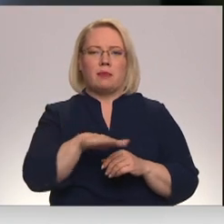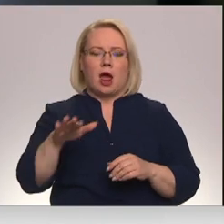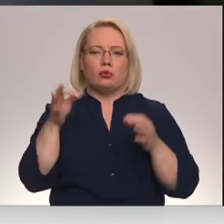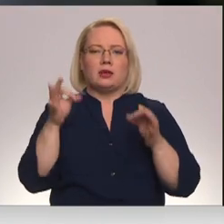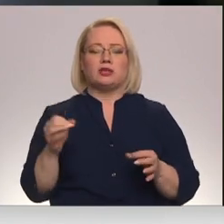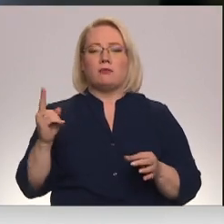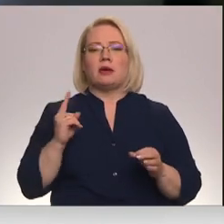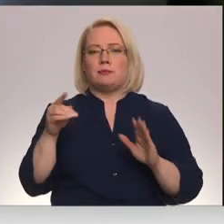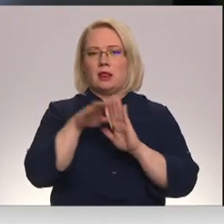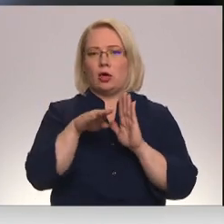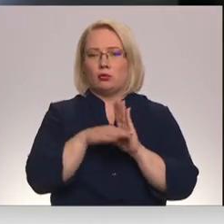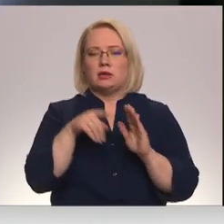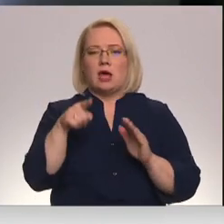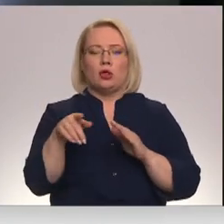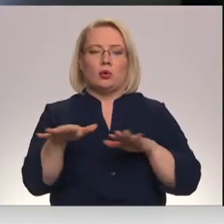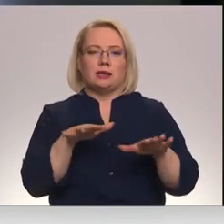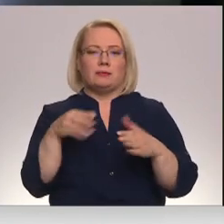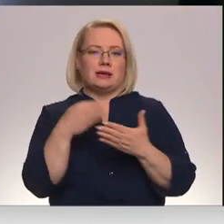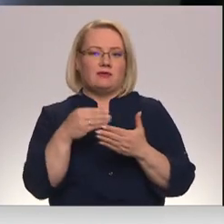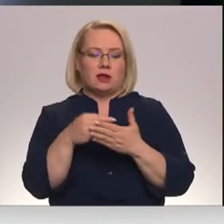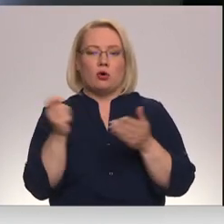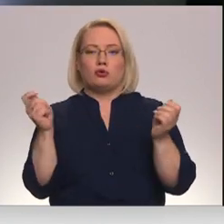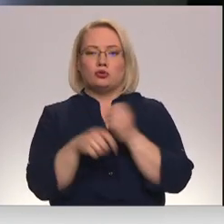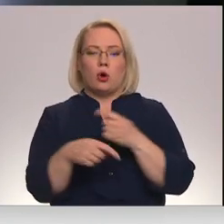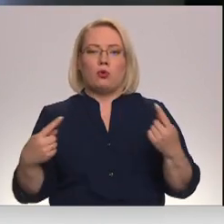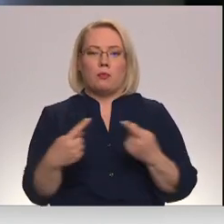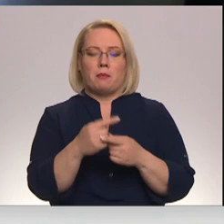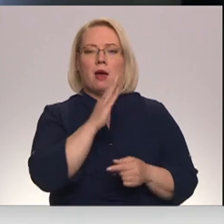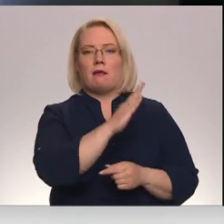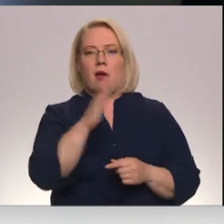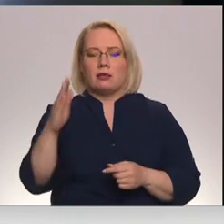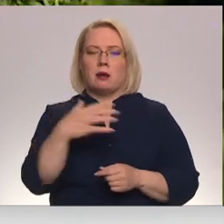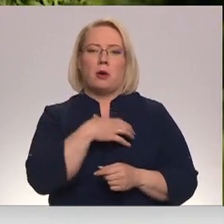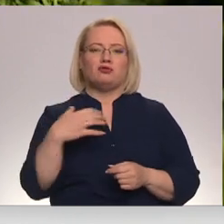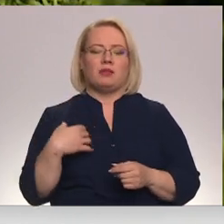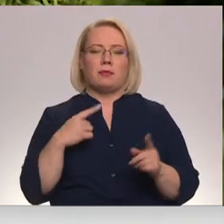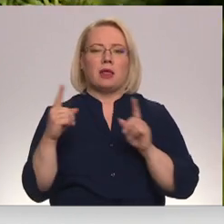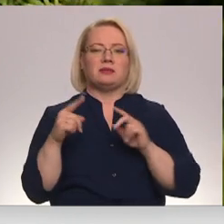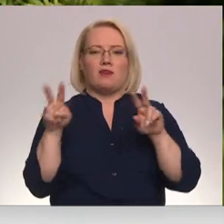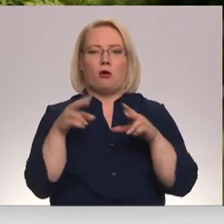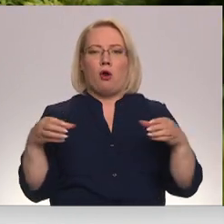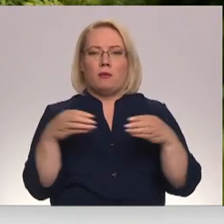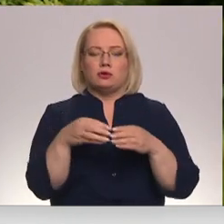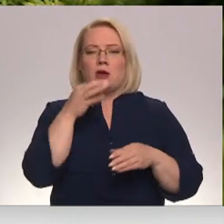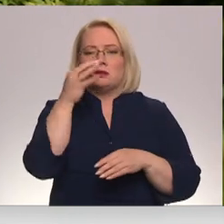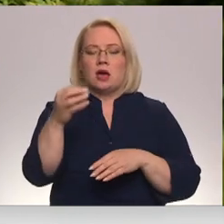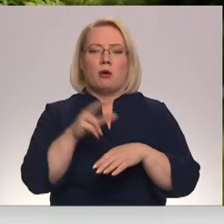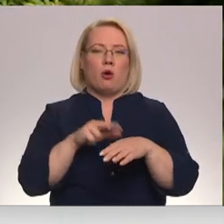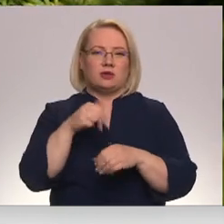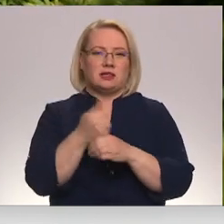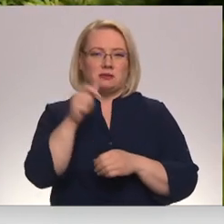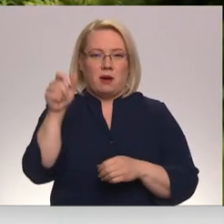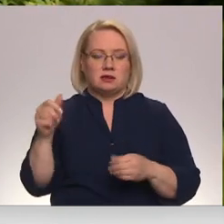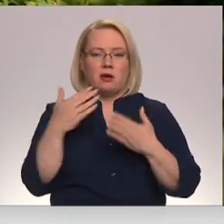Šādu rīcību izvērtē un sodu piemēro katras pašvaldības administratīvā komisija, un kā stāsta policijas pārstāvji,